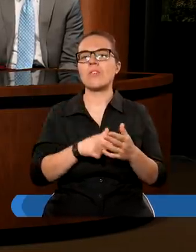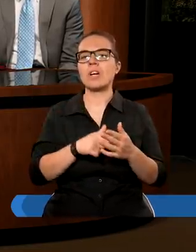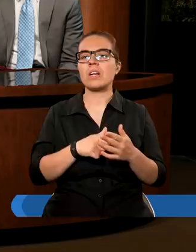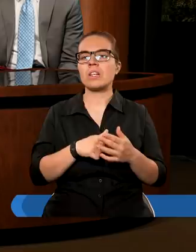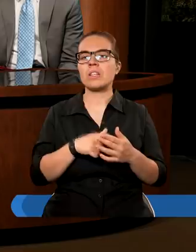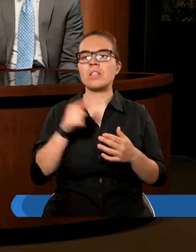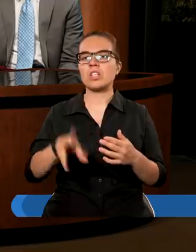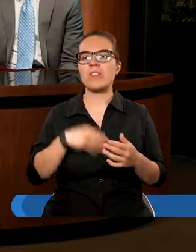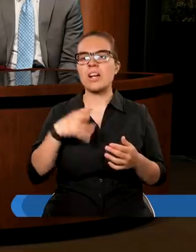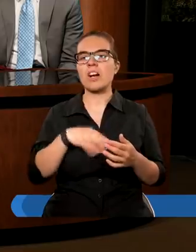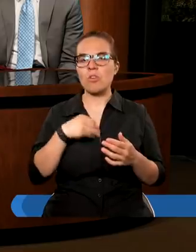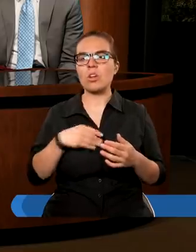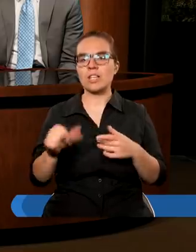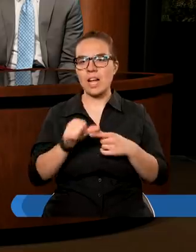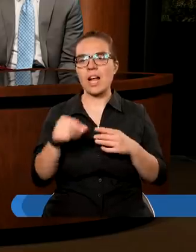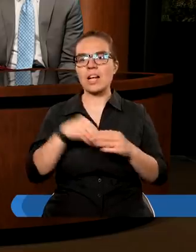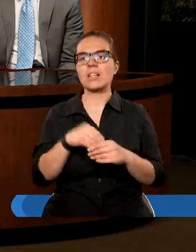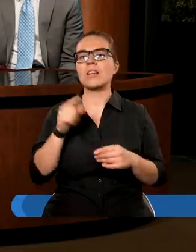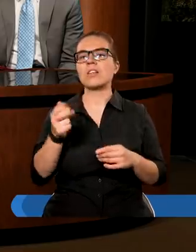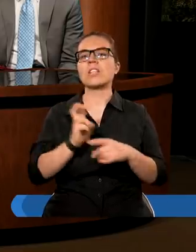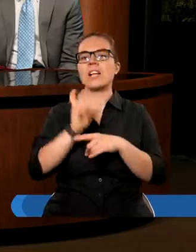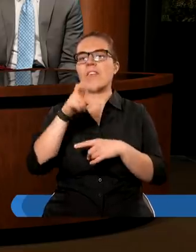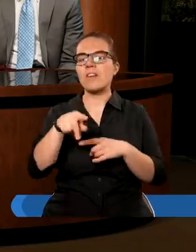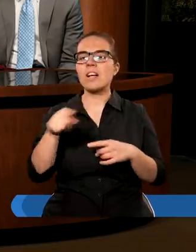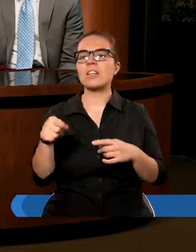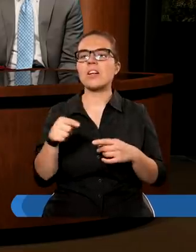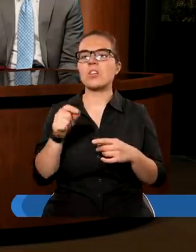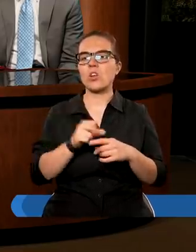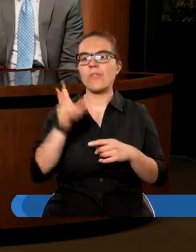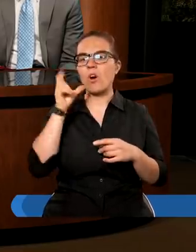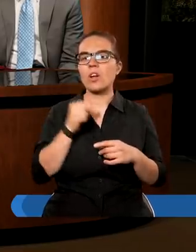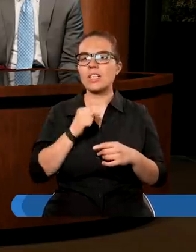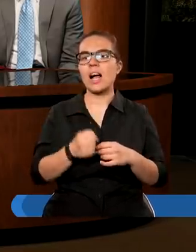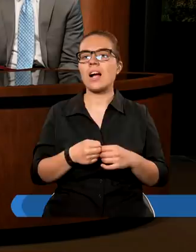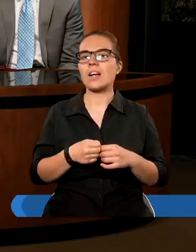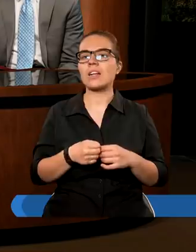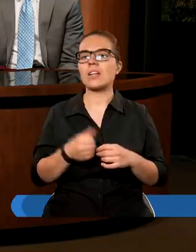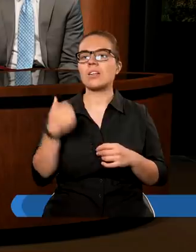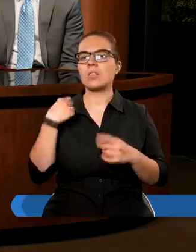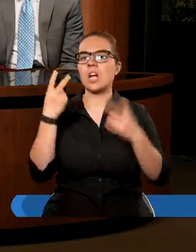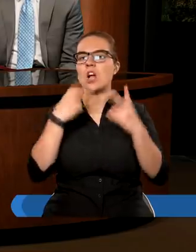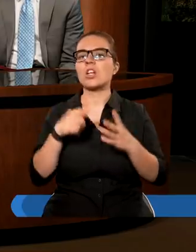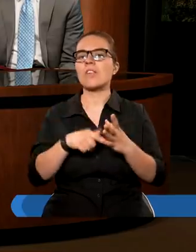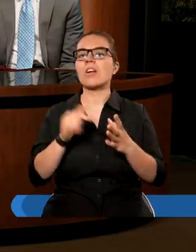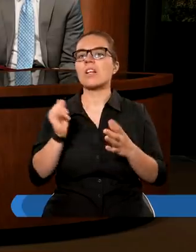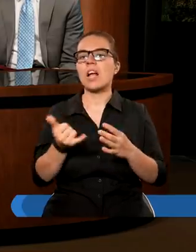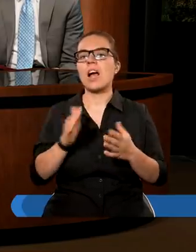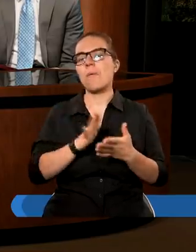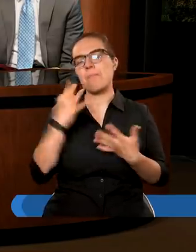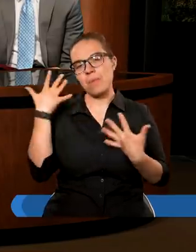najświętsza świątynia i wejście pogańskiego wojska było czytywane przez nich jako